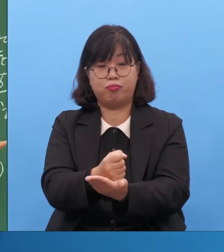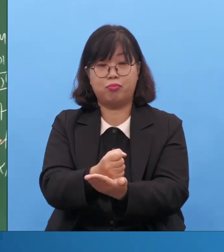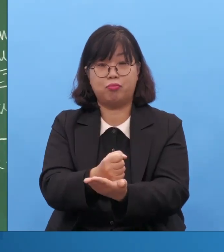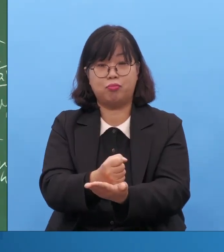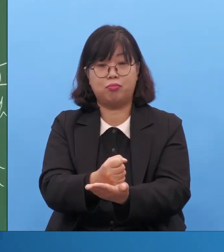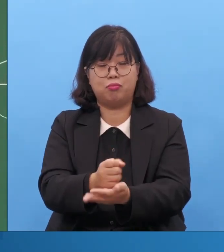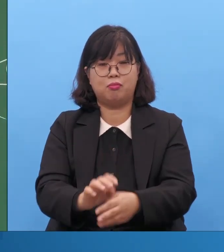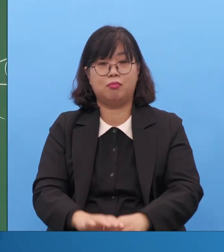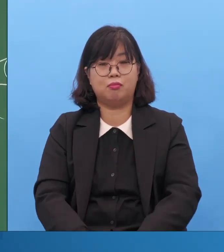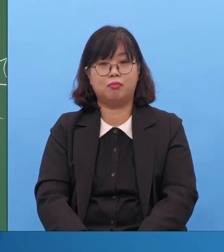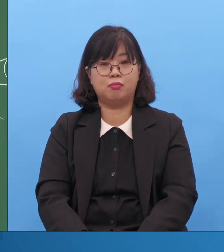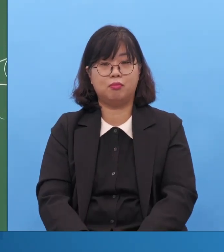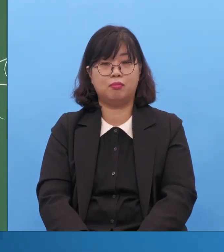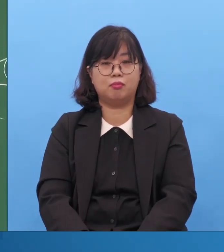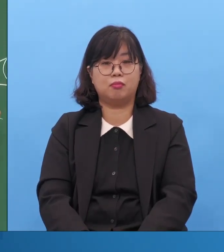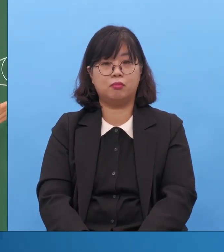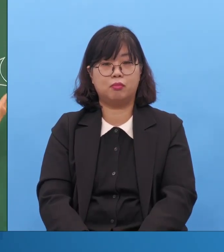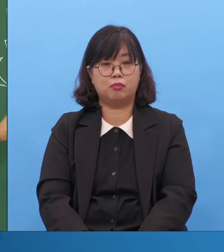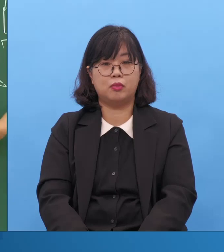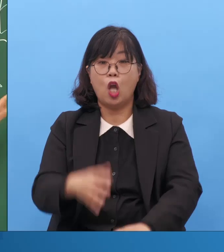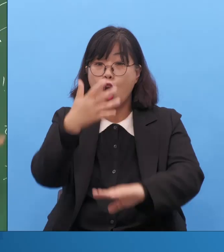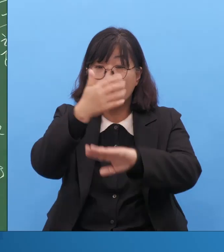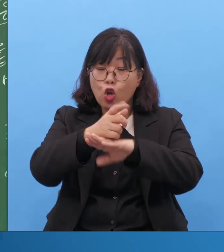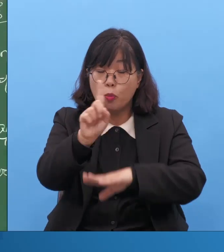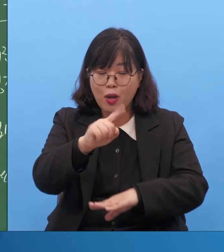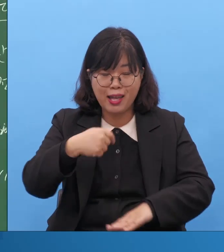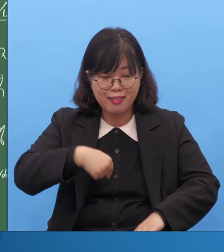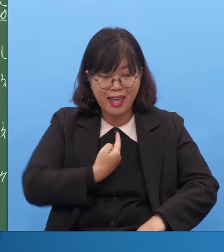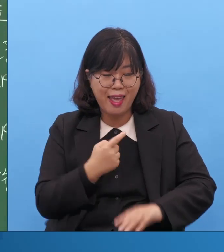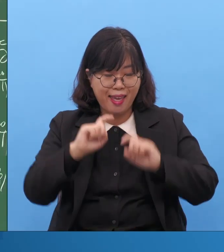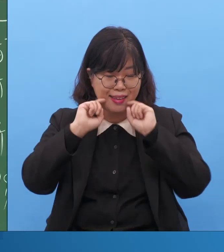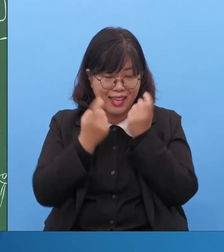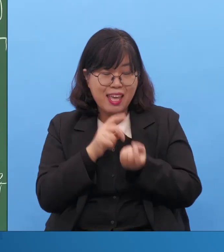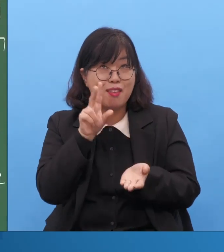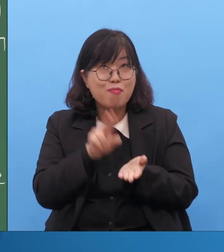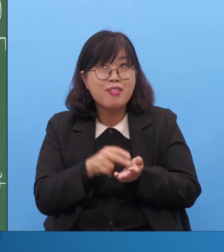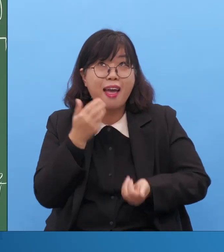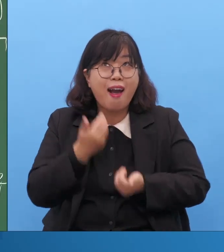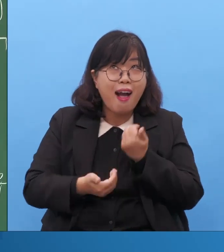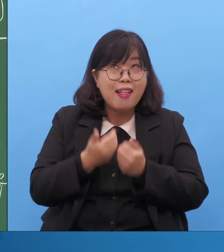이렇게 나와요. 도대체 결론이 뭡니까? 영적 치유.